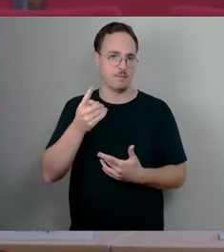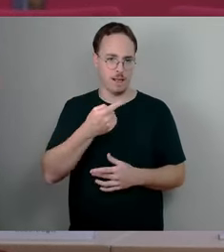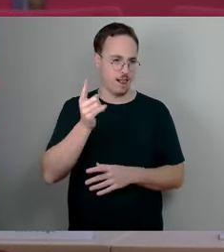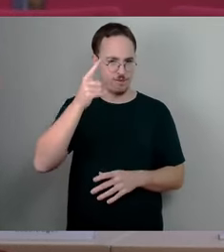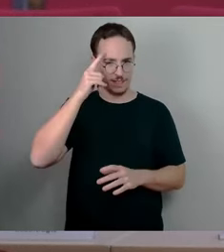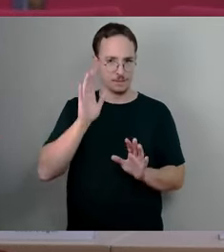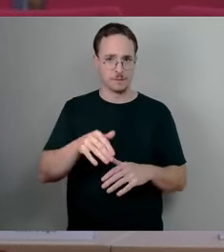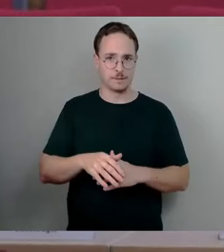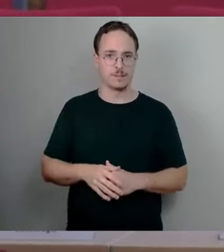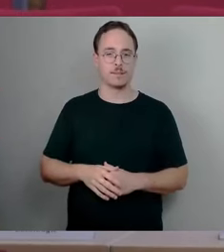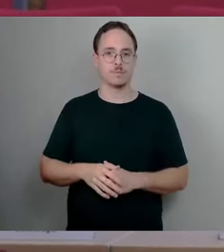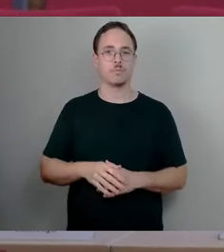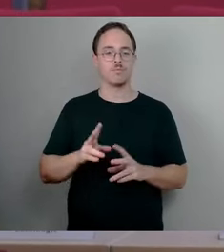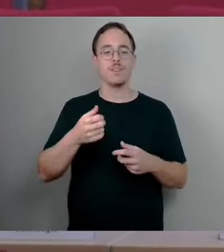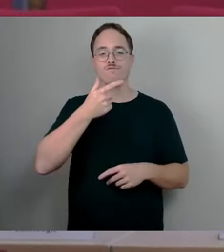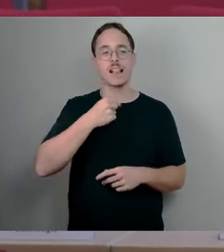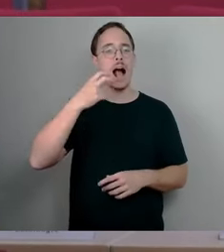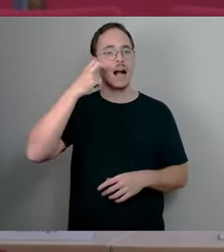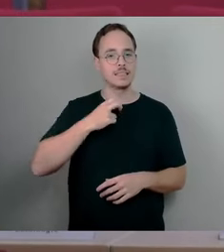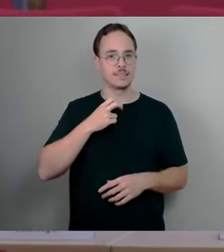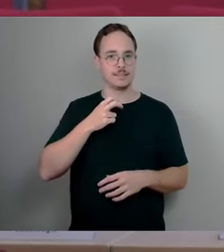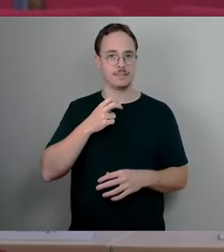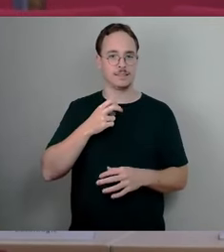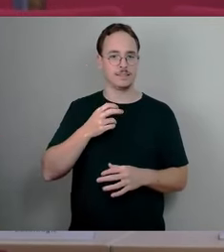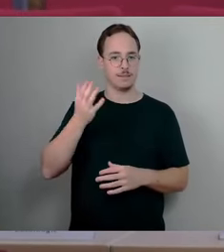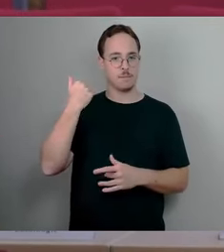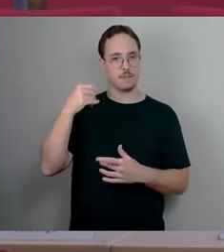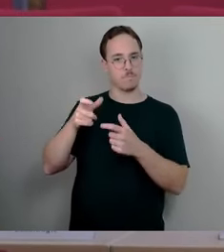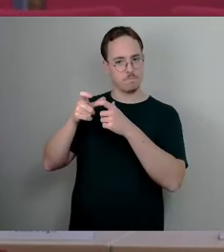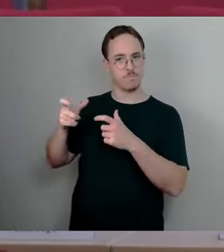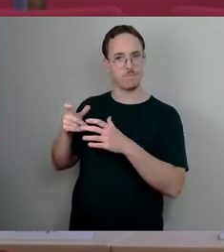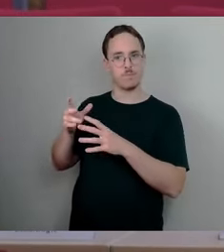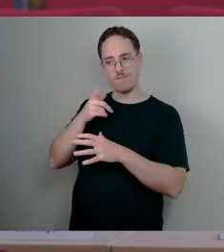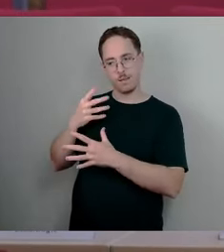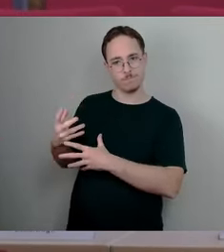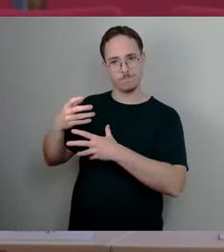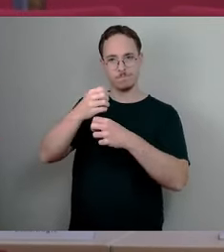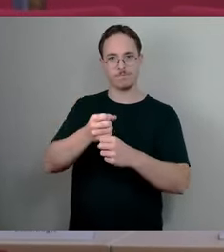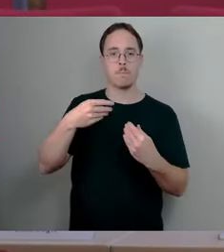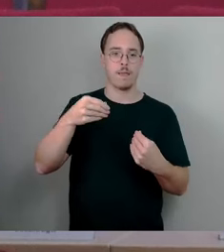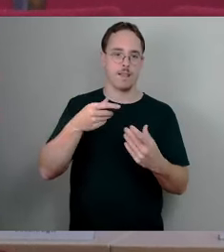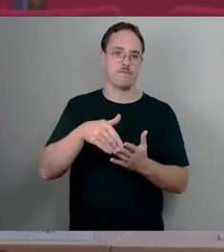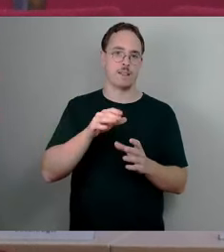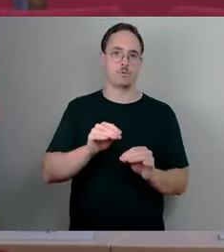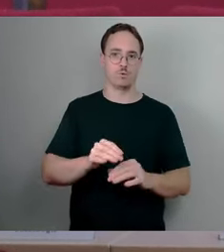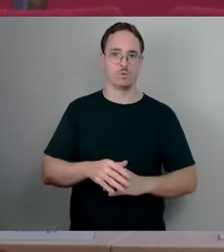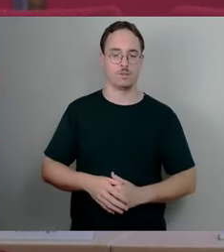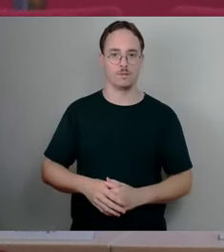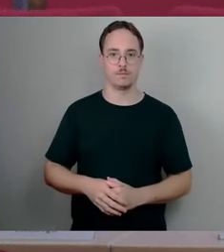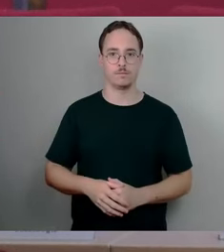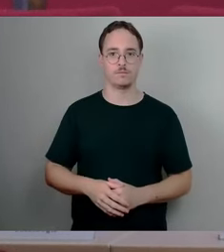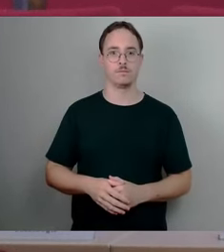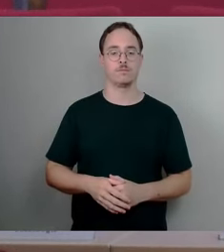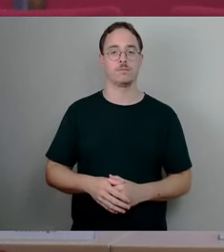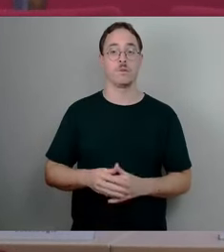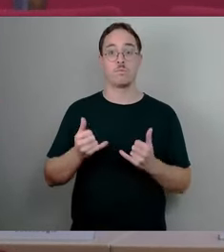jetzt hat ein Dresdner Einwohner die Idee an mich herangetragen, man könnte doch auch aus den